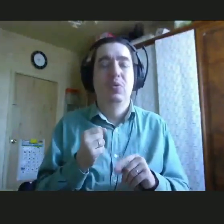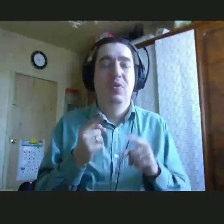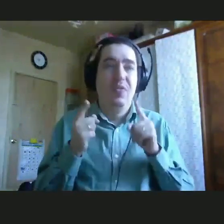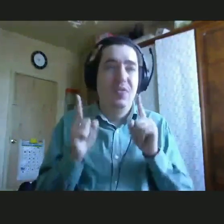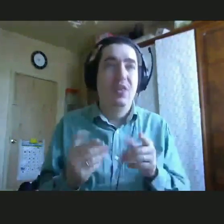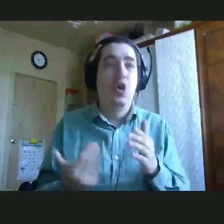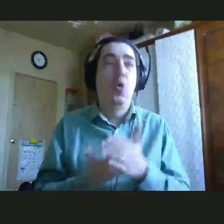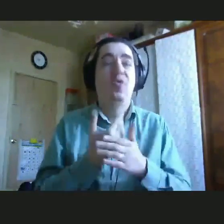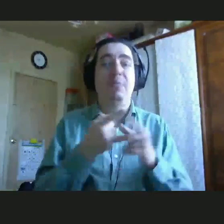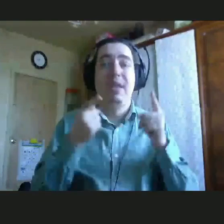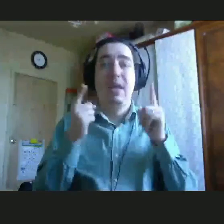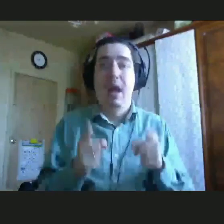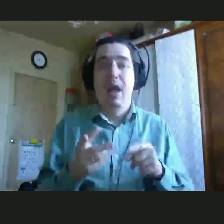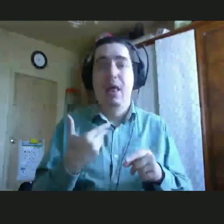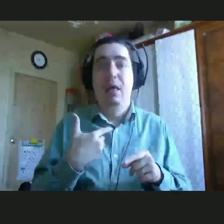жизни.